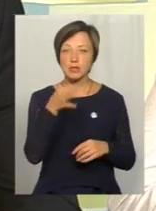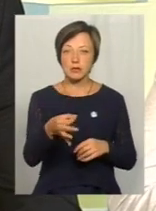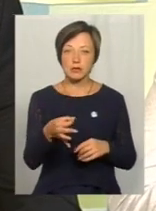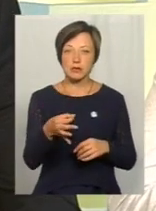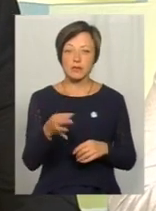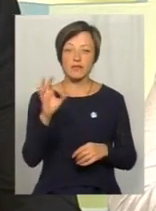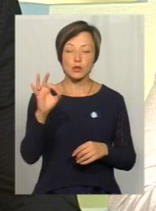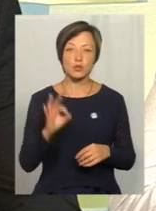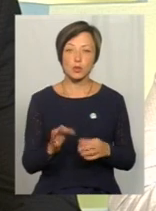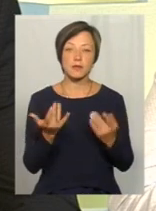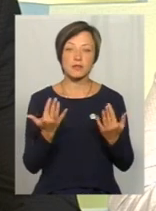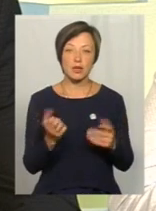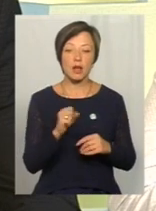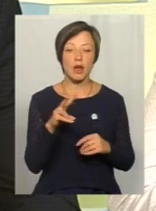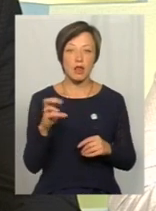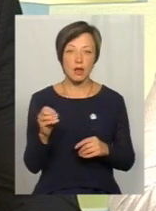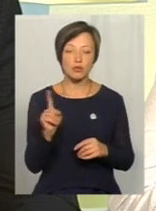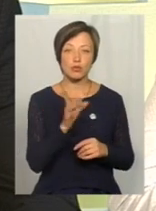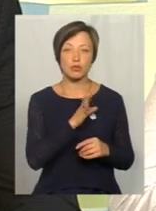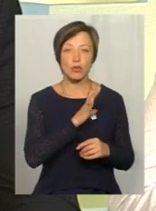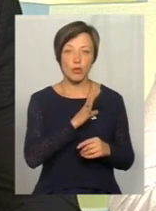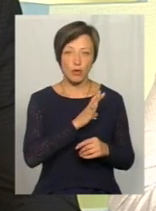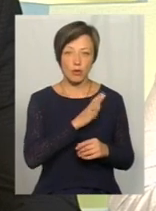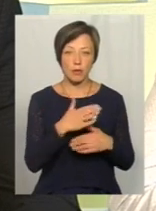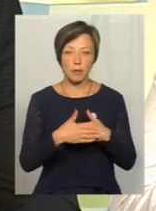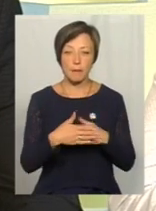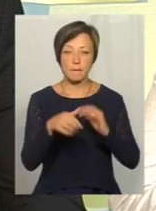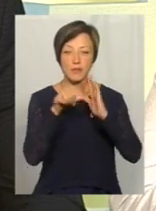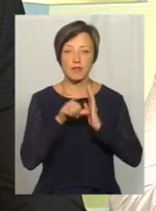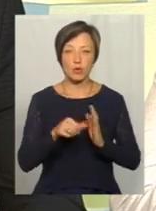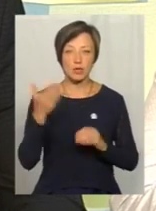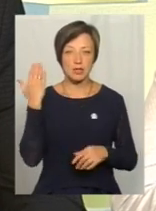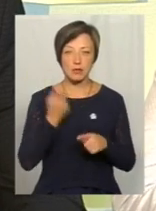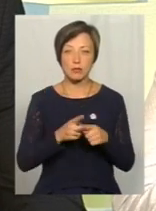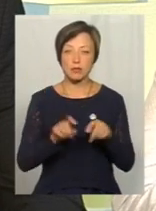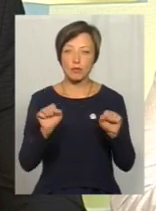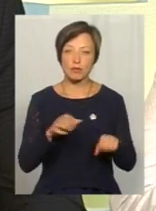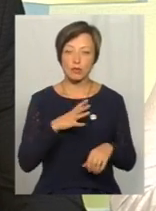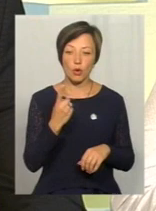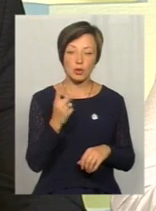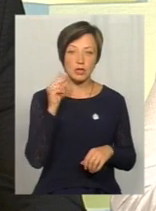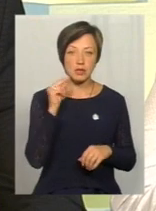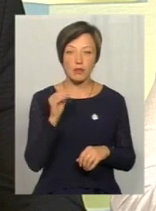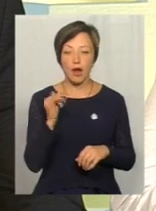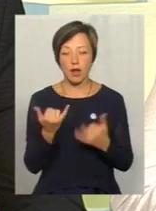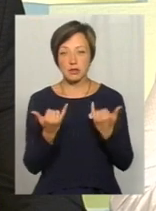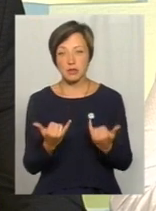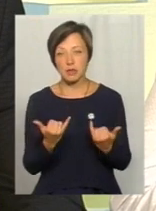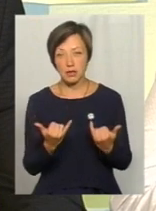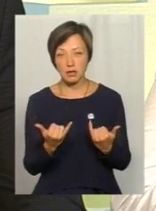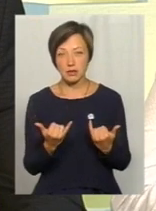сказати, але то, що було десь пів року назад, це може бути одна цифра, а то, що